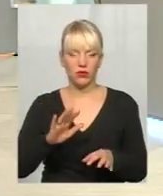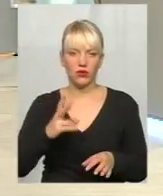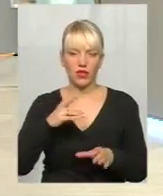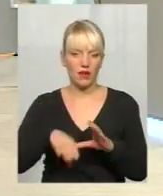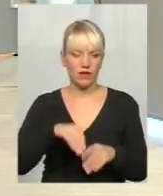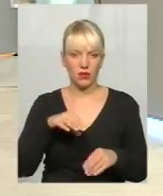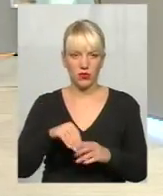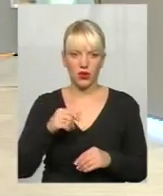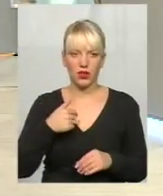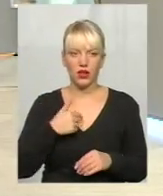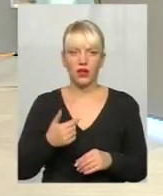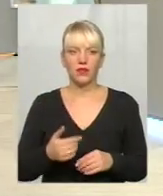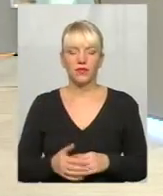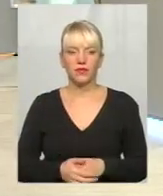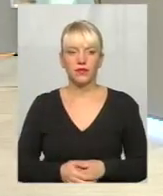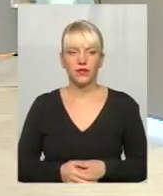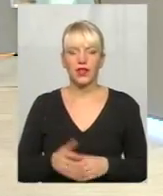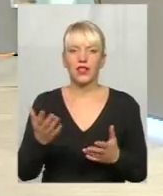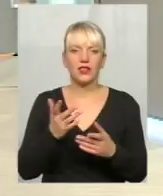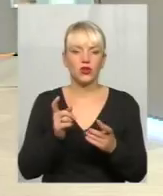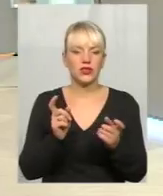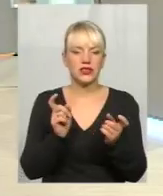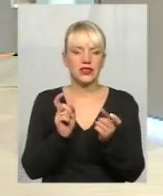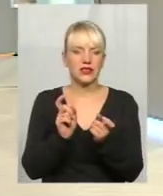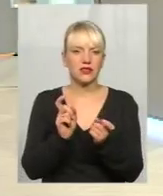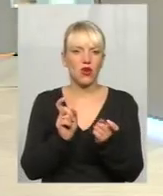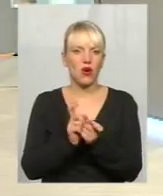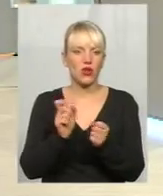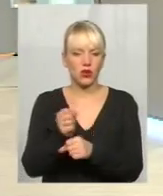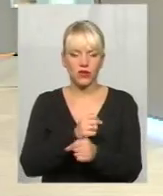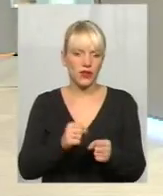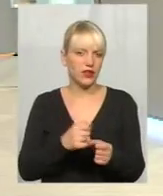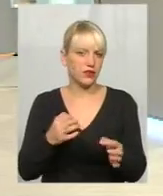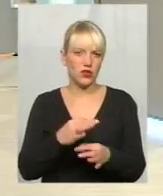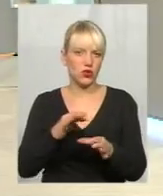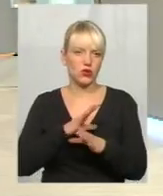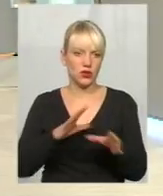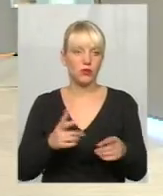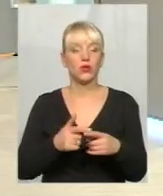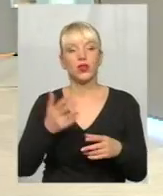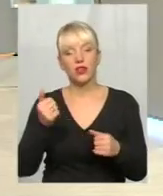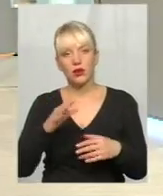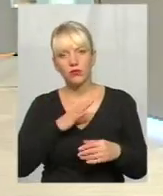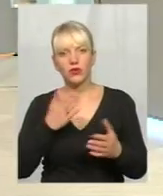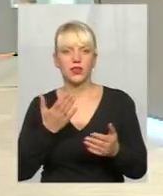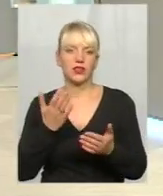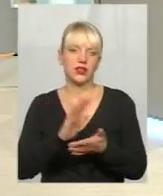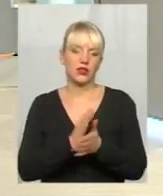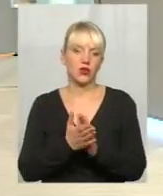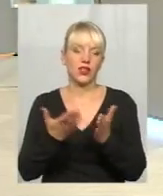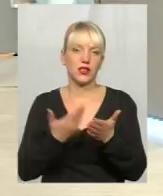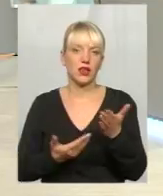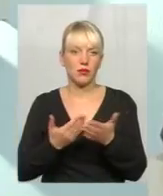принаймні, на моєї пам'яті, збройних конфліктів таких. ми не говоримо зараз про зброєю, так. що люди зі зброєю, так. Були там ситуації, коли там